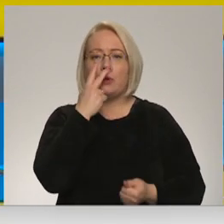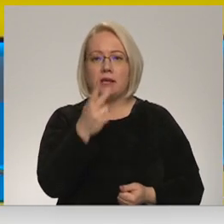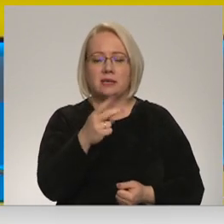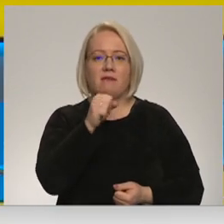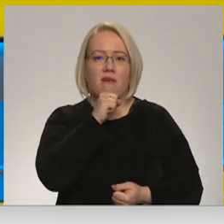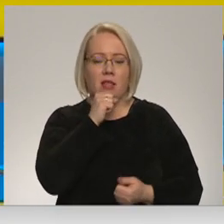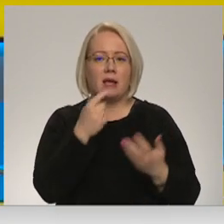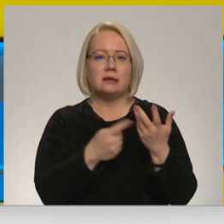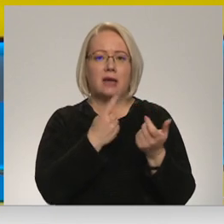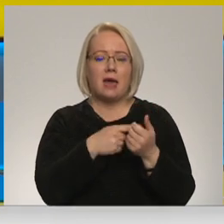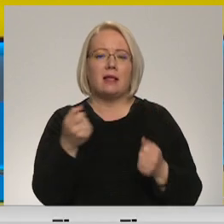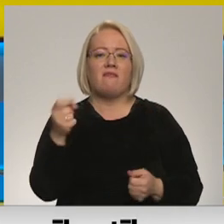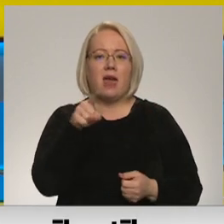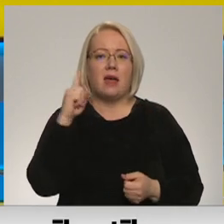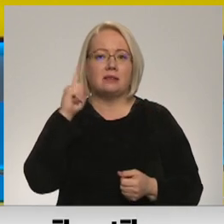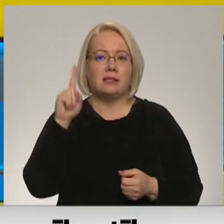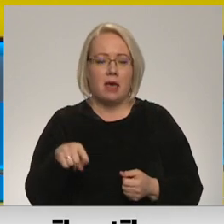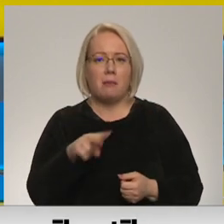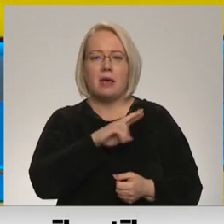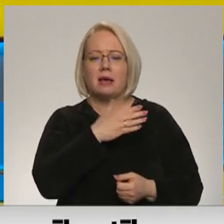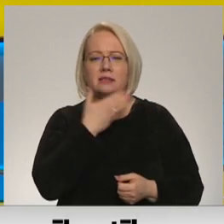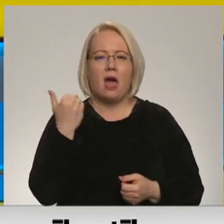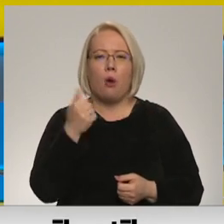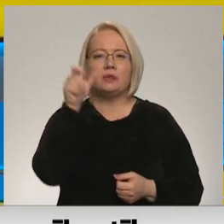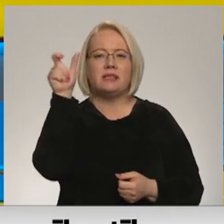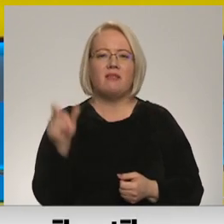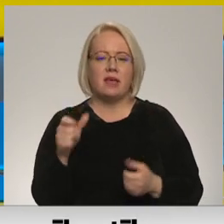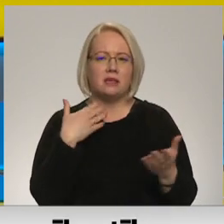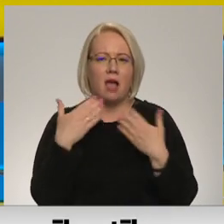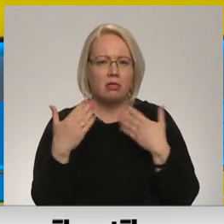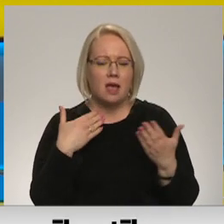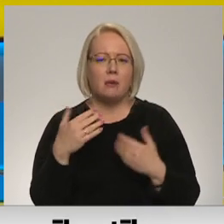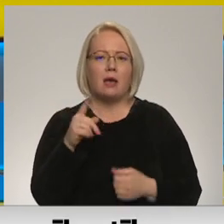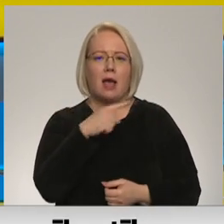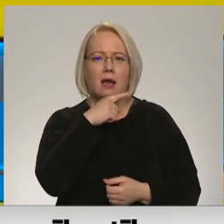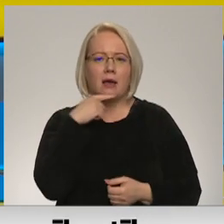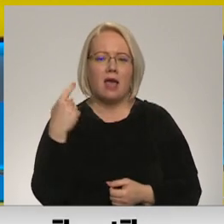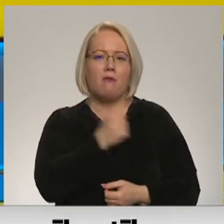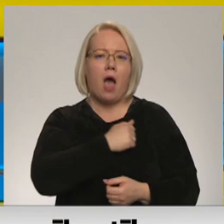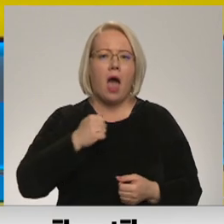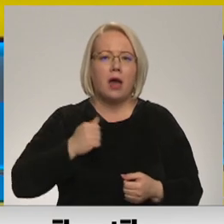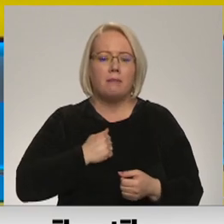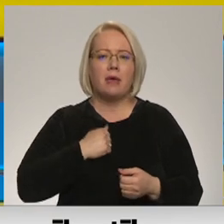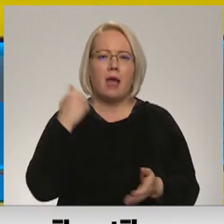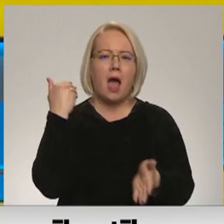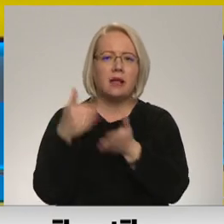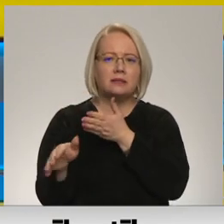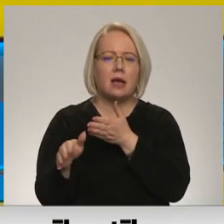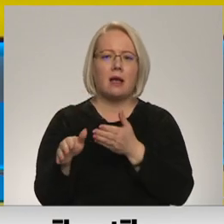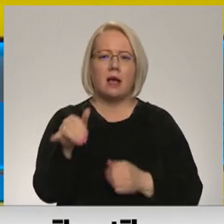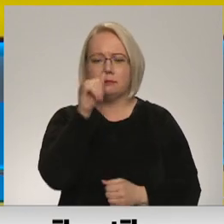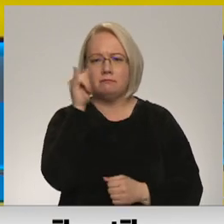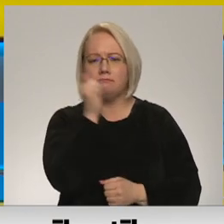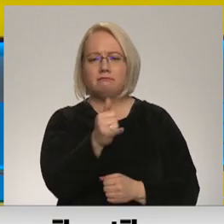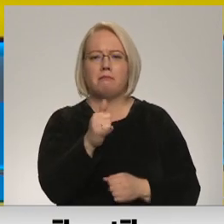tie arī skaidri būs vairāk zināmi. Tas, kas, man liekas, ir visnecilvēcīgāk, Krieva armijā absolūti atsakās laist